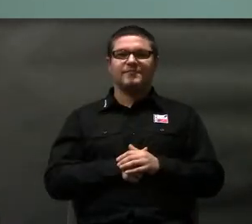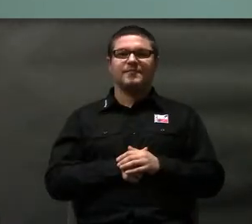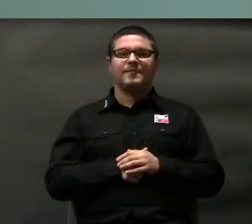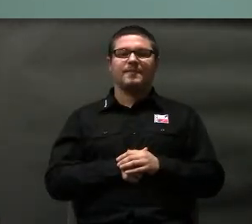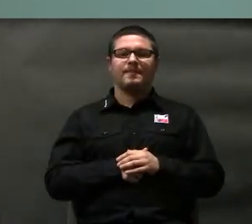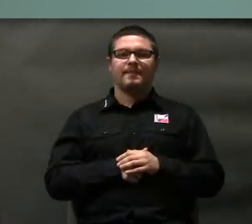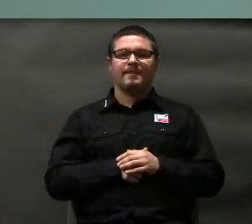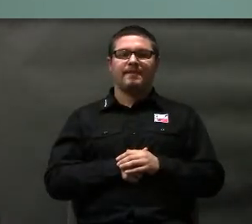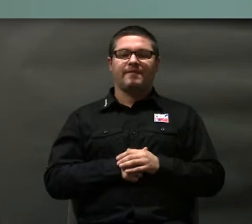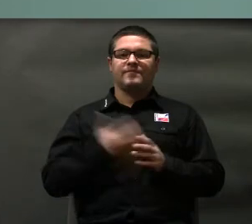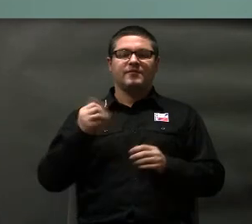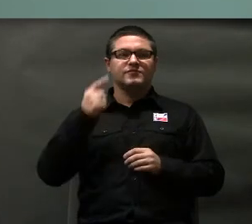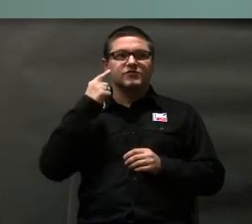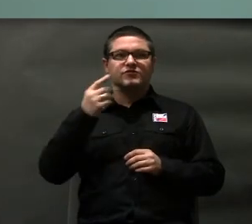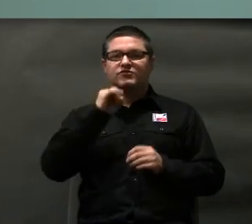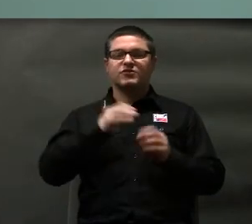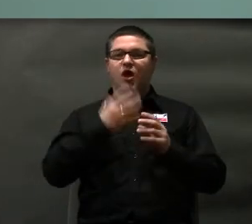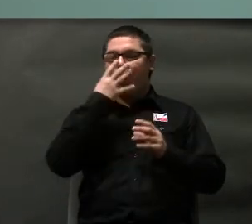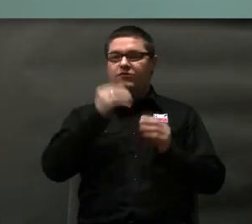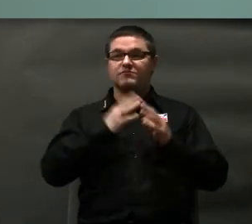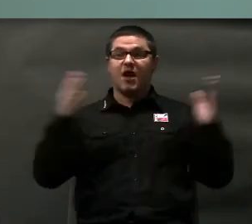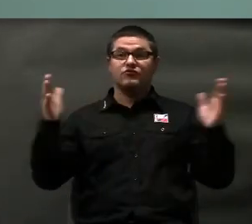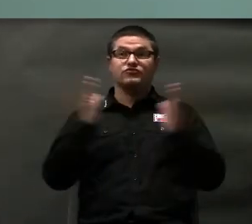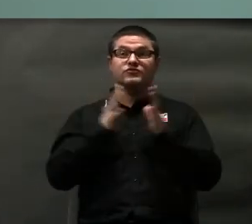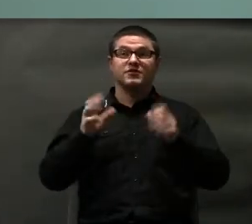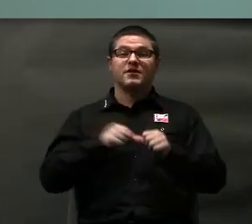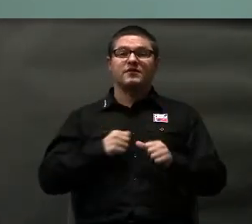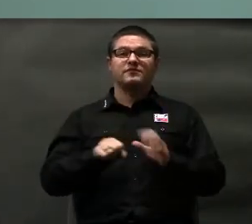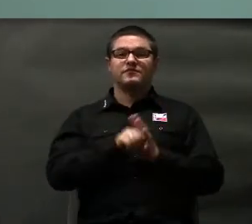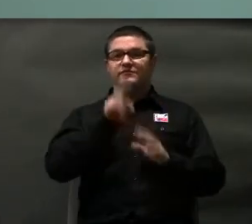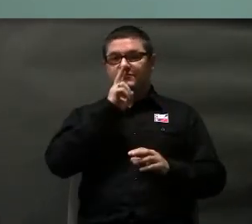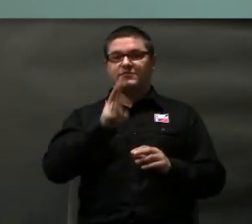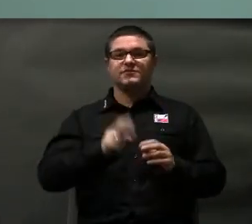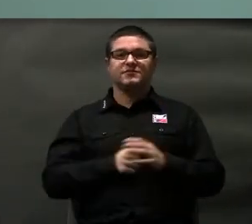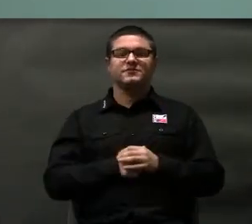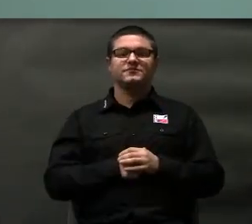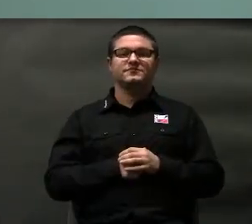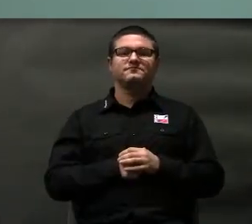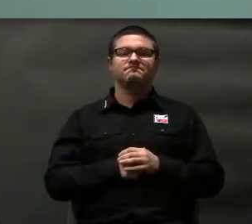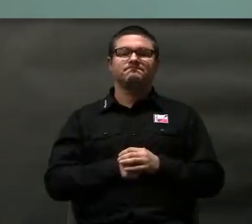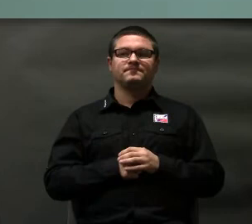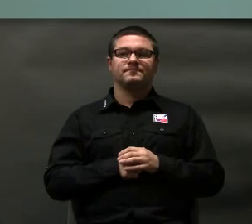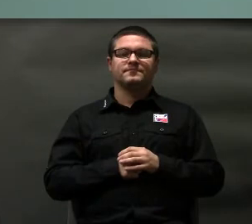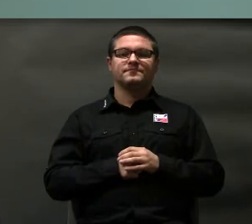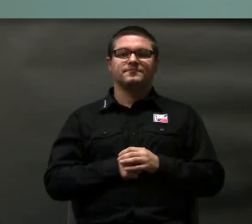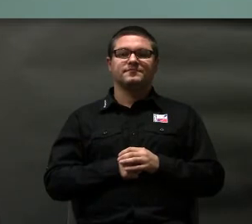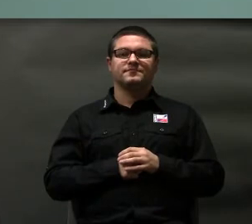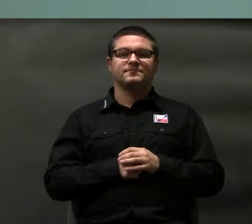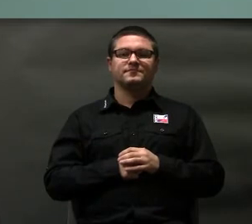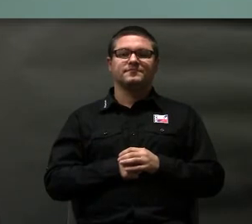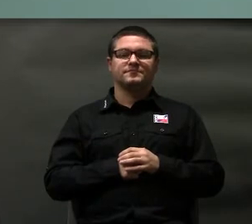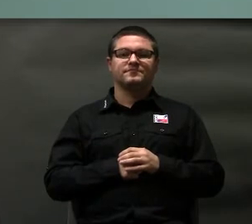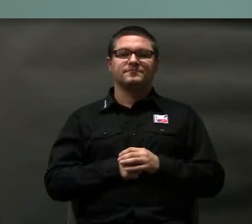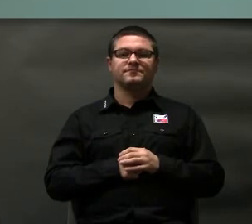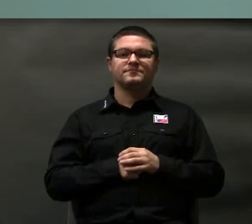mnie zobaczy, bo nie wiem czy mają Państwo duży czy mały monitorek, więc do widzenia. Ok, to do widzenia.